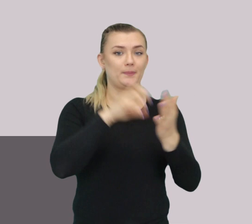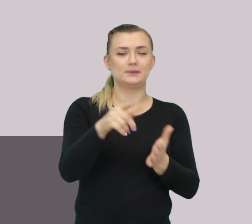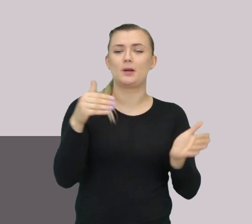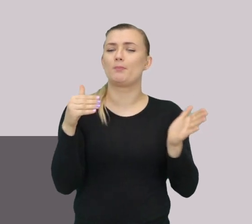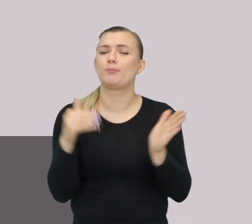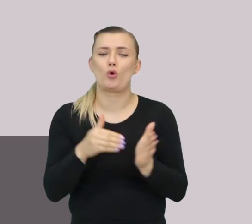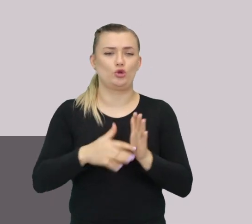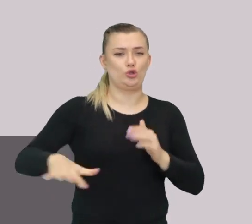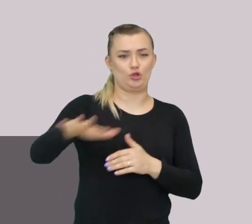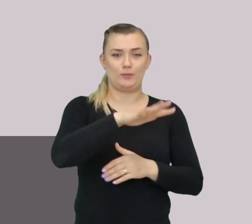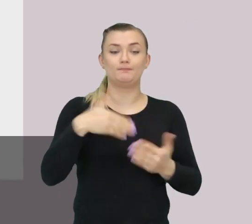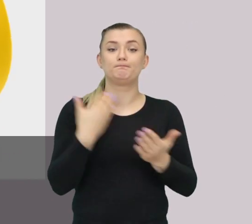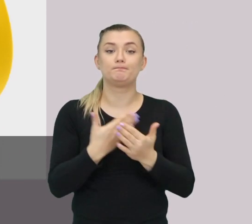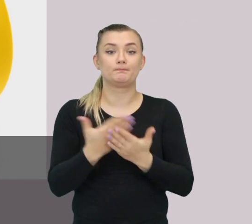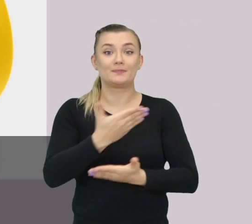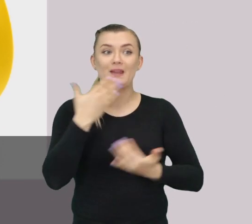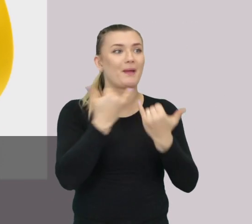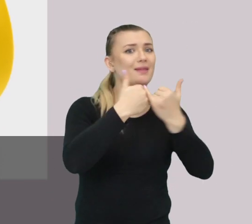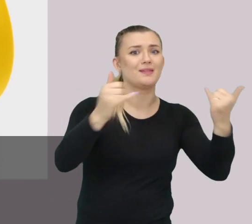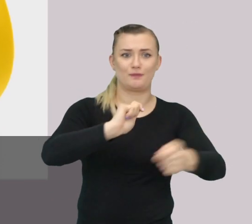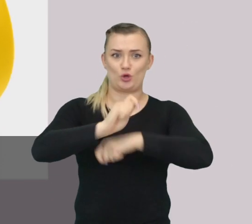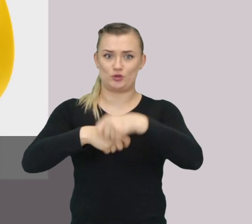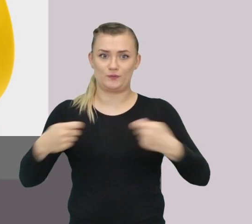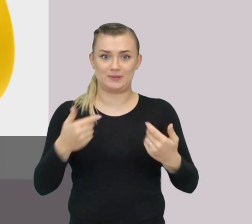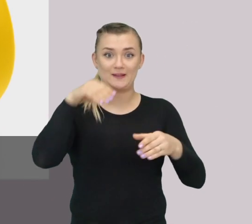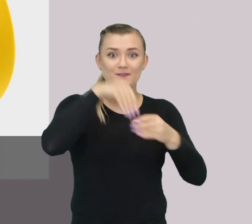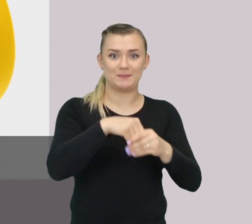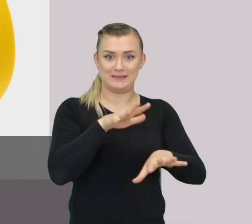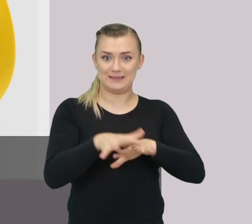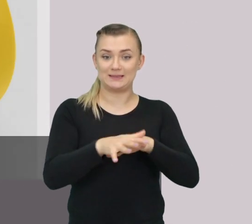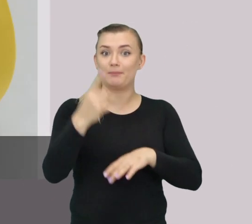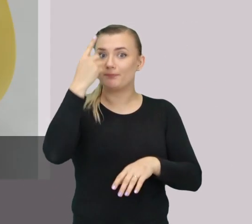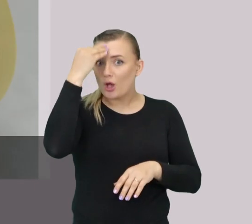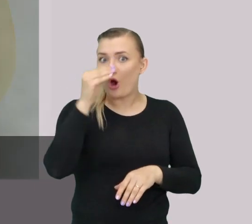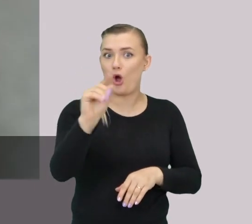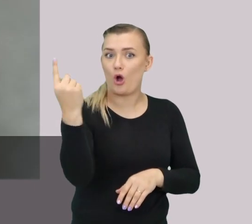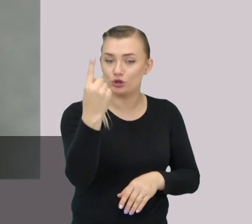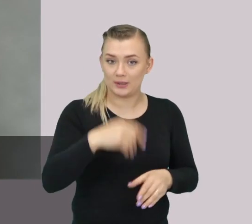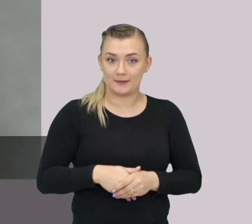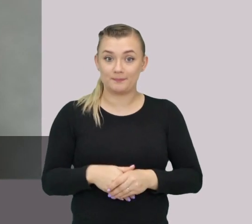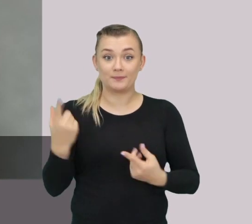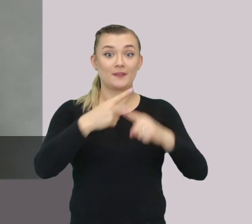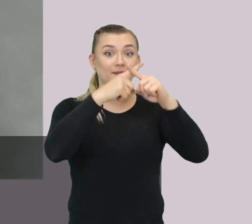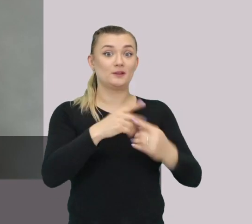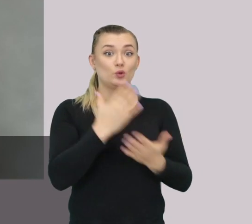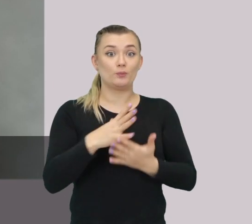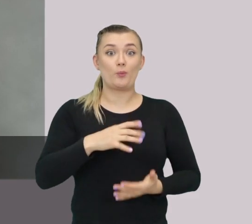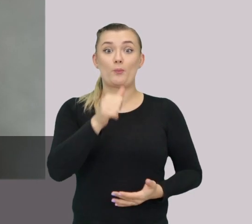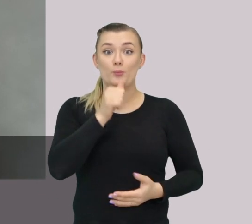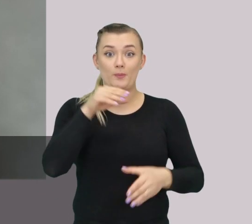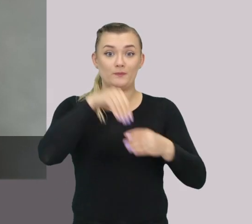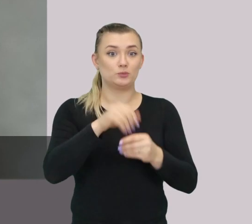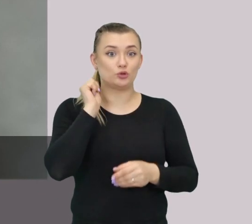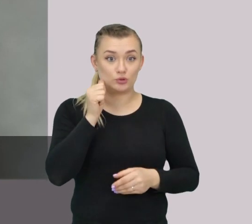Aplikacja jest potrzebna na rynku, ponieważ nie ma podobnego rozwiązania z tak rozbudowanym systemem ostrzegania. Wielu testerów już teraz korzysta z